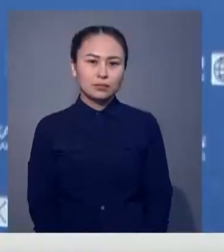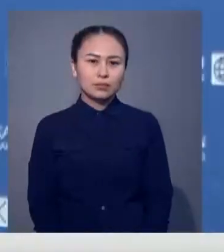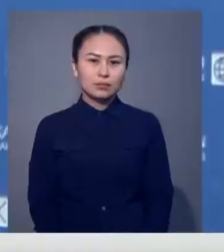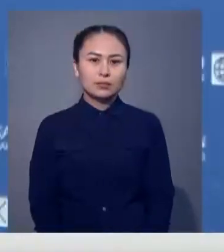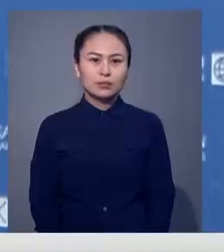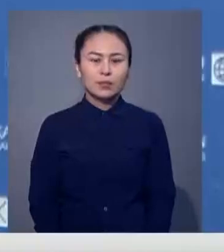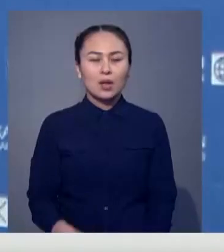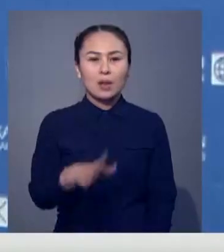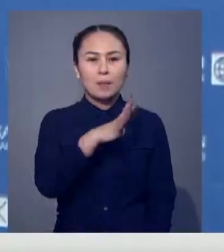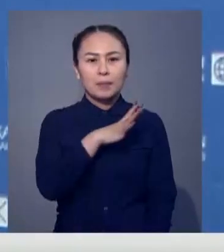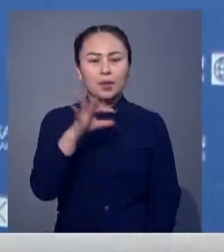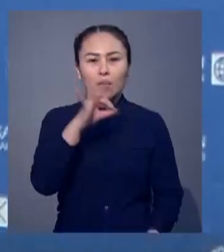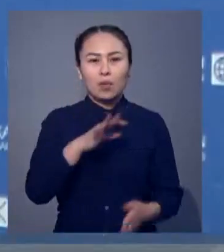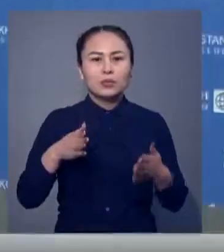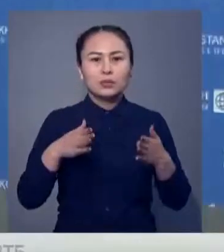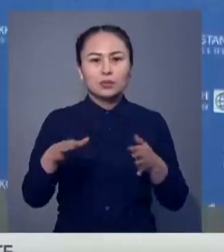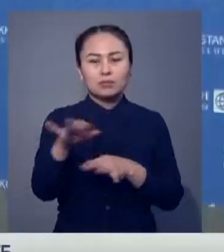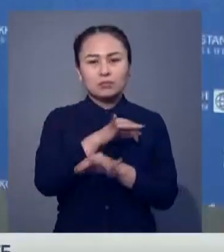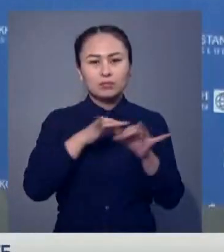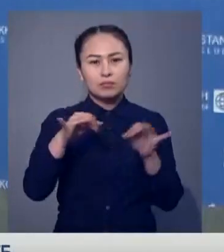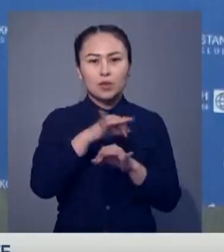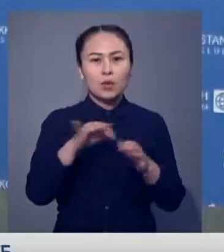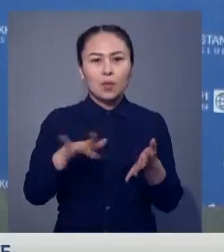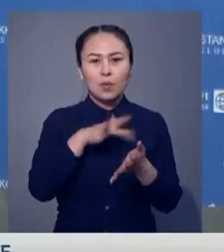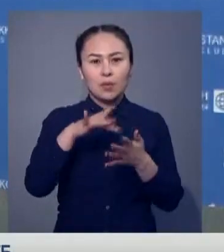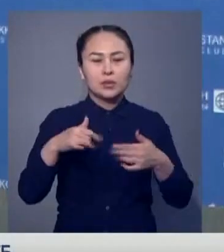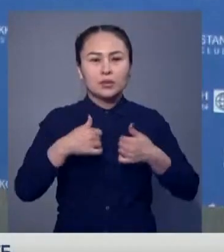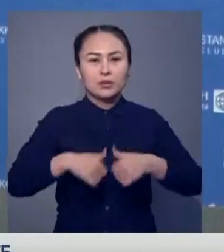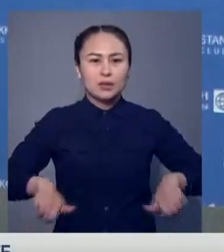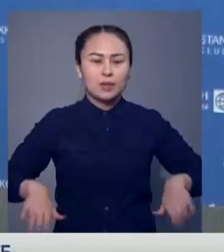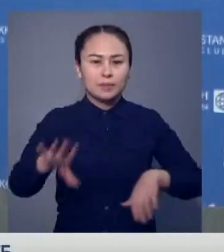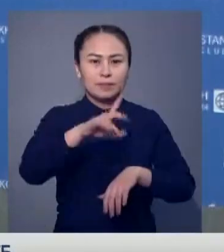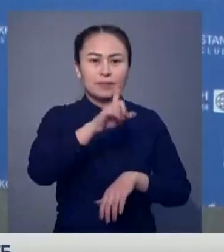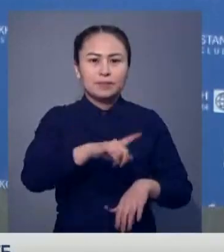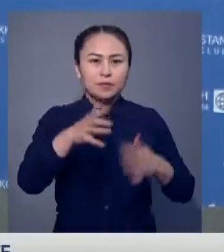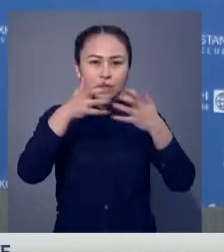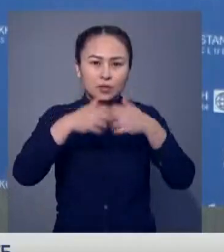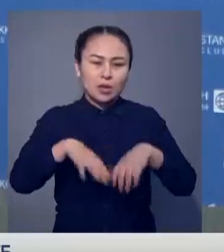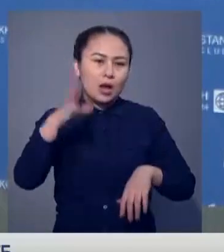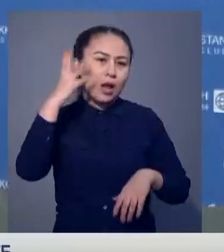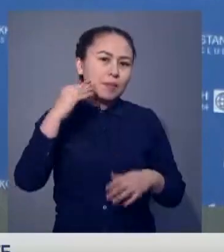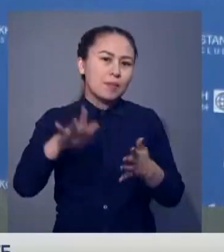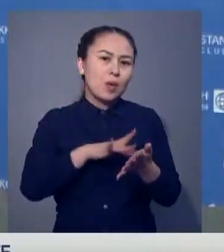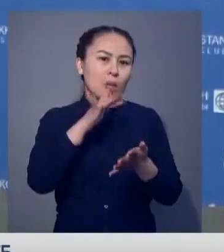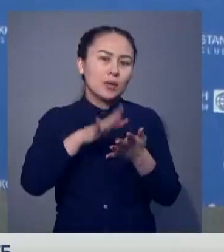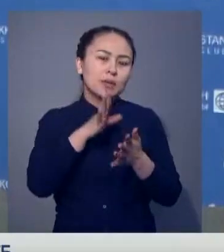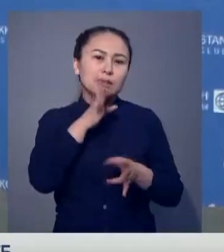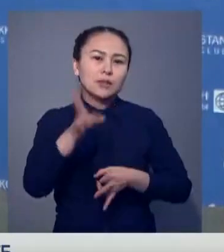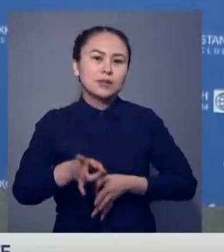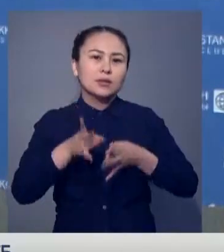Жол картасы әйелдер үсі бойынша қалалық комиссияда қаралды. Елдегі әйелдердің атабайтқанда Алматы қаласында тұратын нәзік